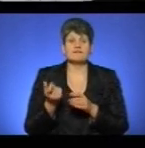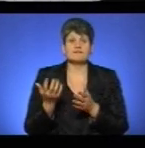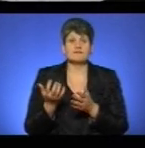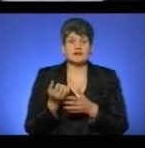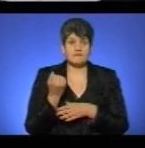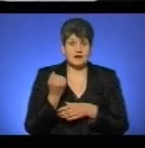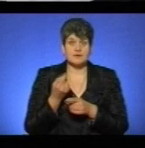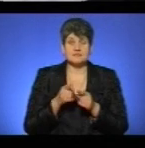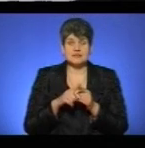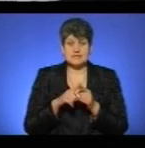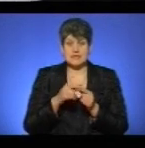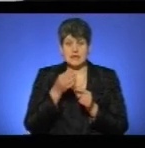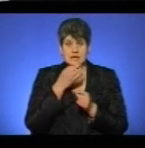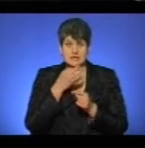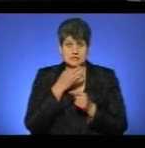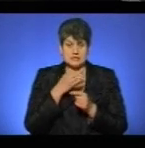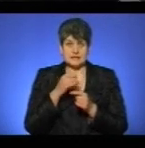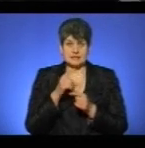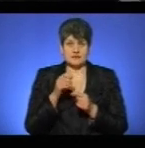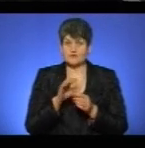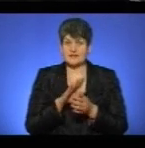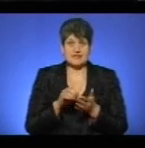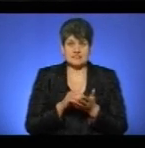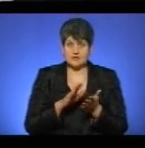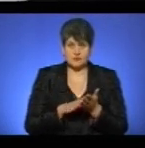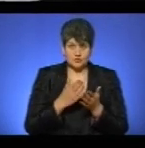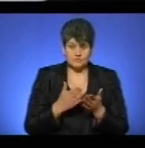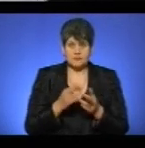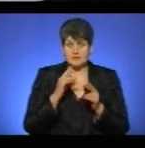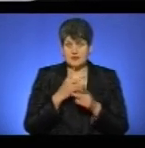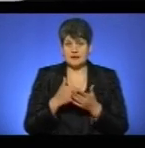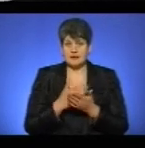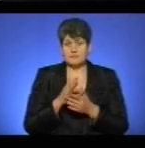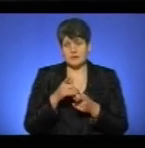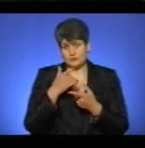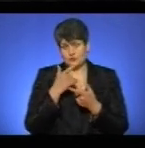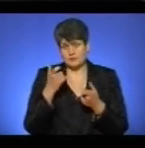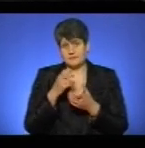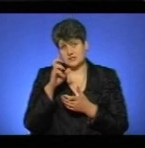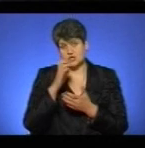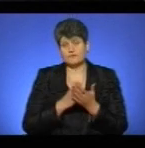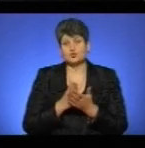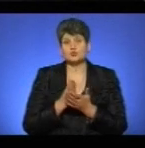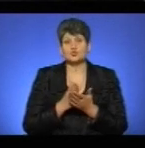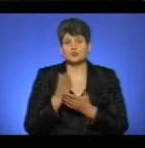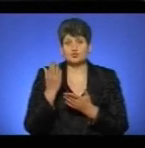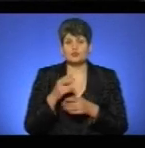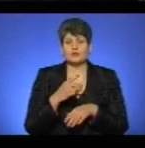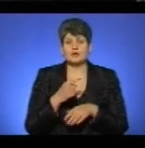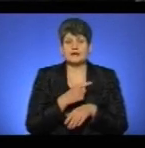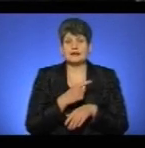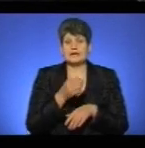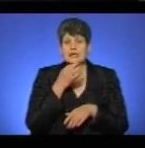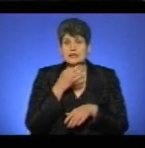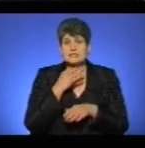лікарський засіб, що він є незареєстрований або неналежної якості, ми повідомляємо Державну службу лікарських засобів